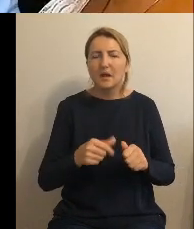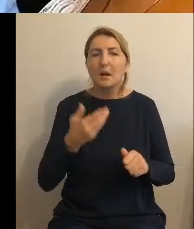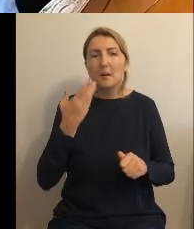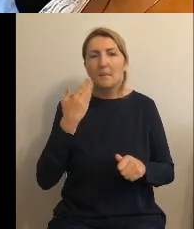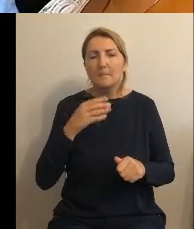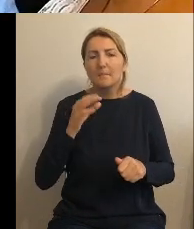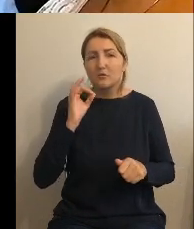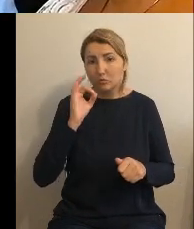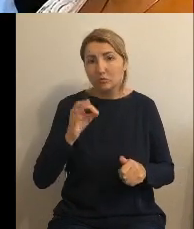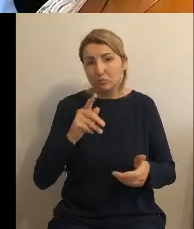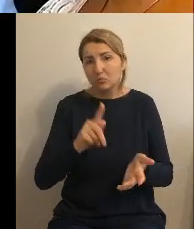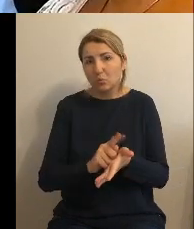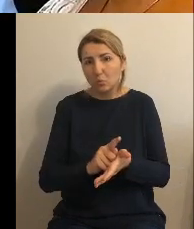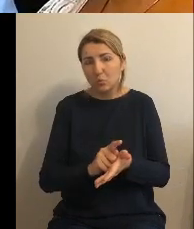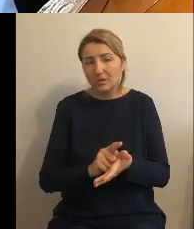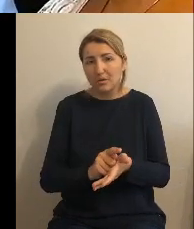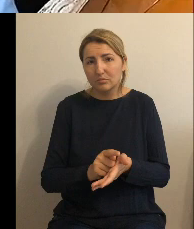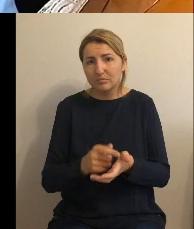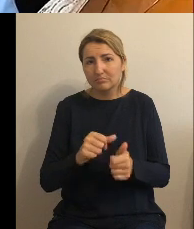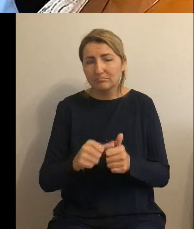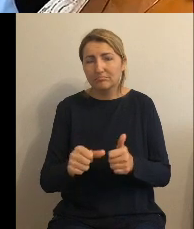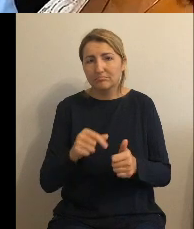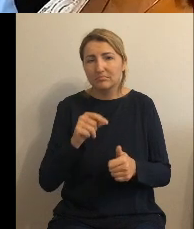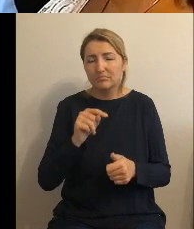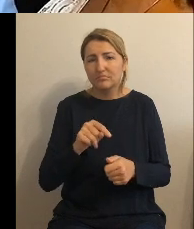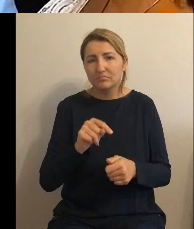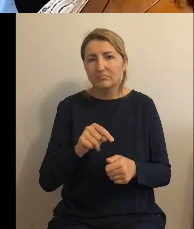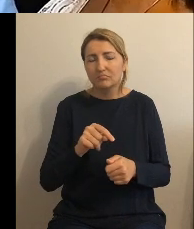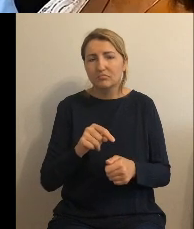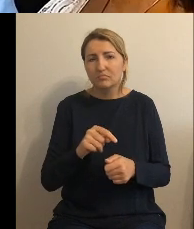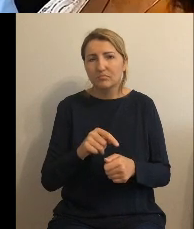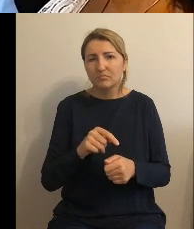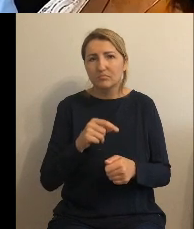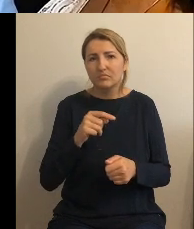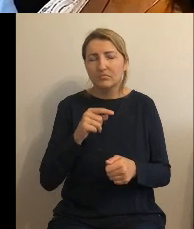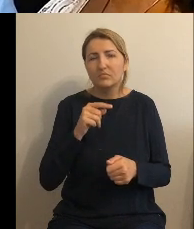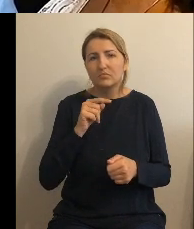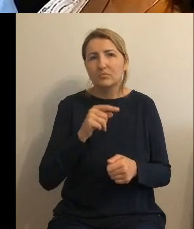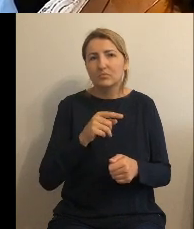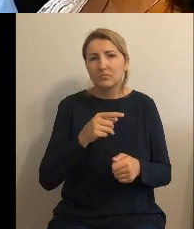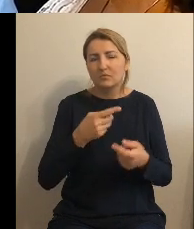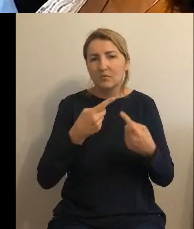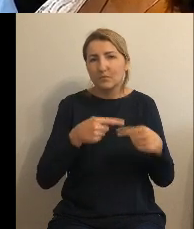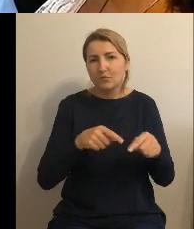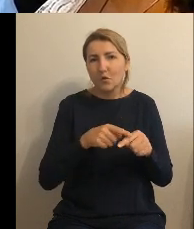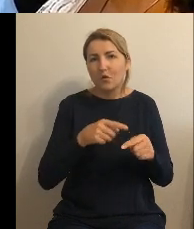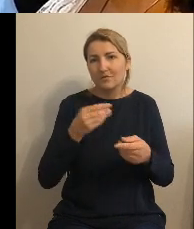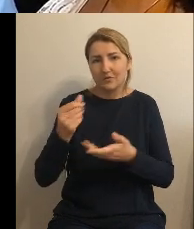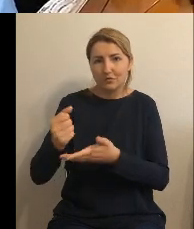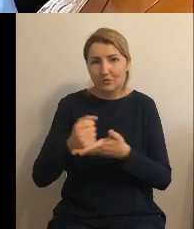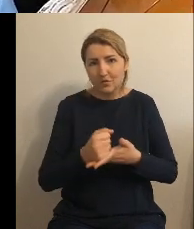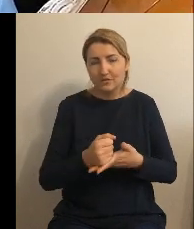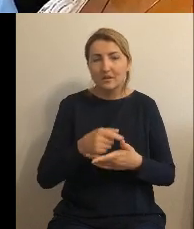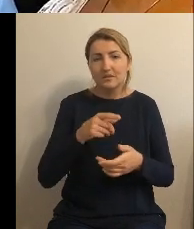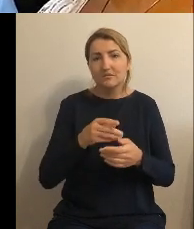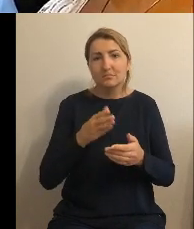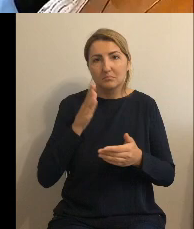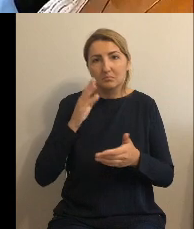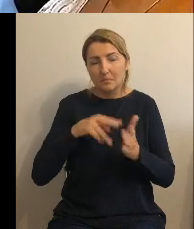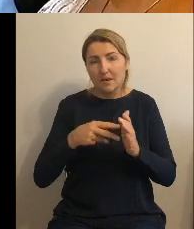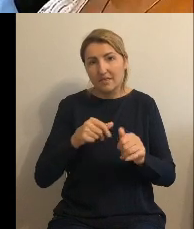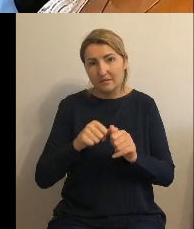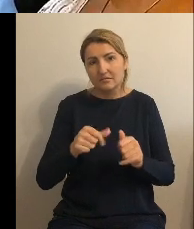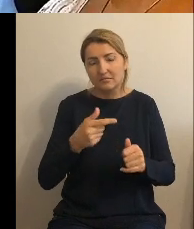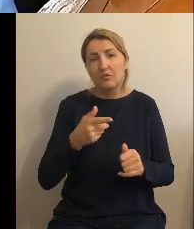obietnicę tego dofinansowania uzyskać. Perspektywa istnieje i z tego się dzieszymy.